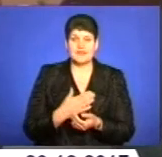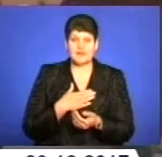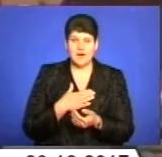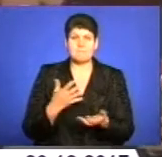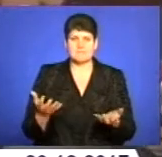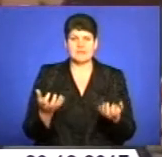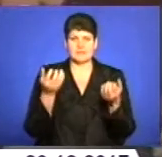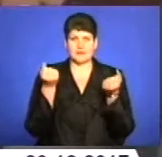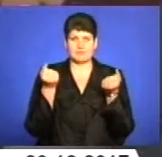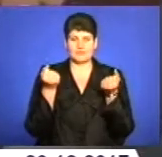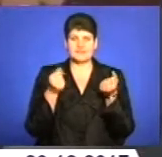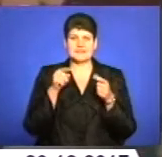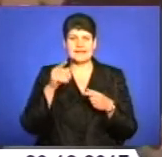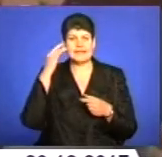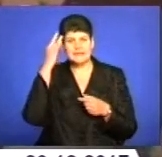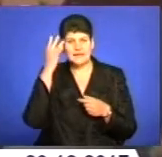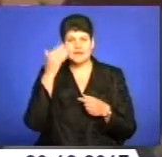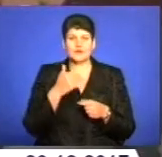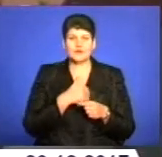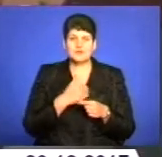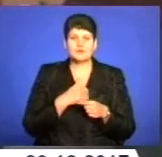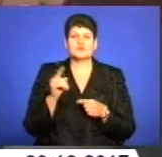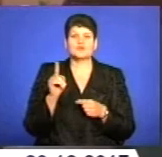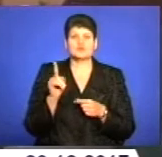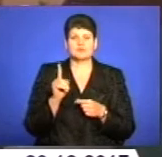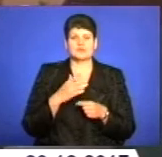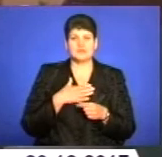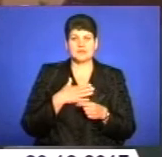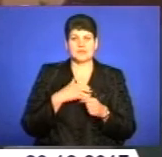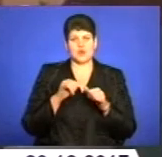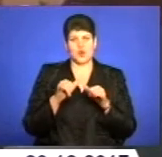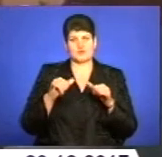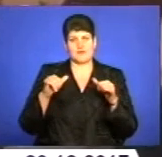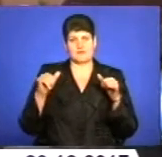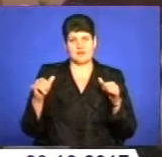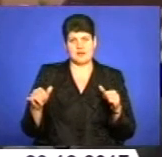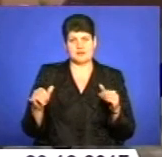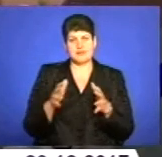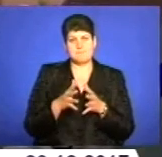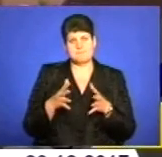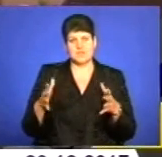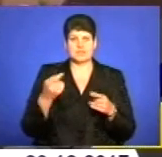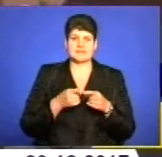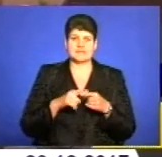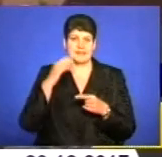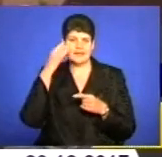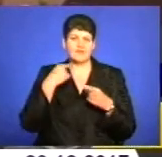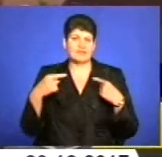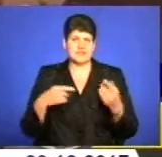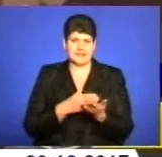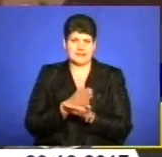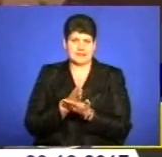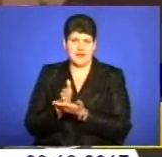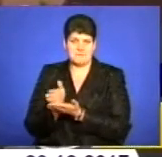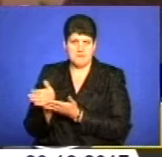за такі ідеї. І хотілося, щоб в нас розвивалося побільше таких ідей в різних напрямках. Тому